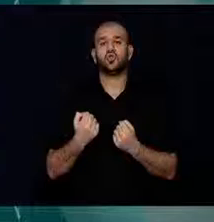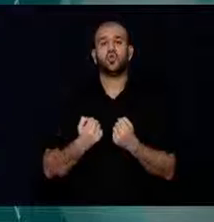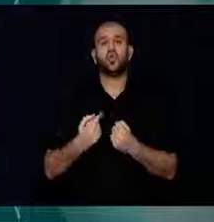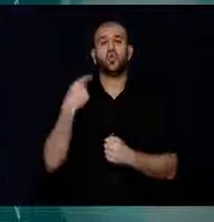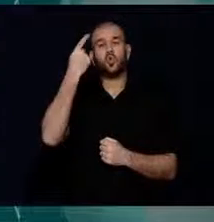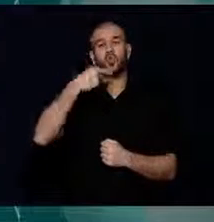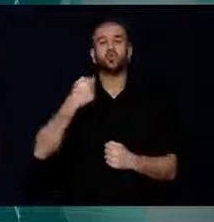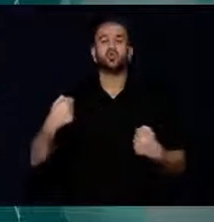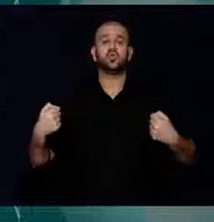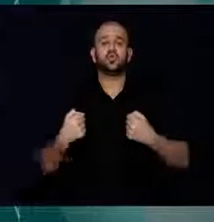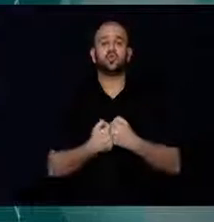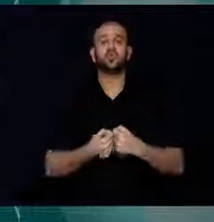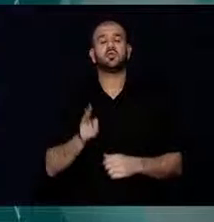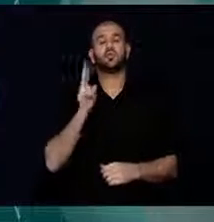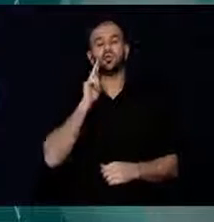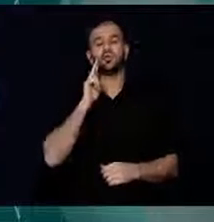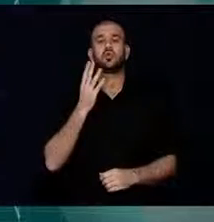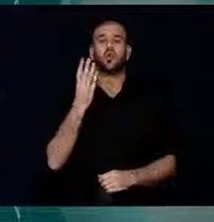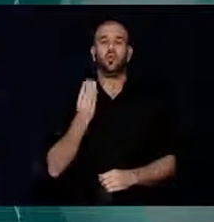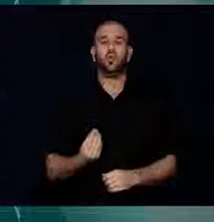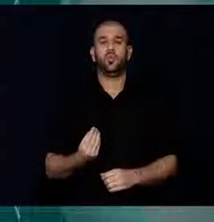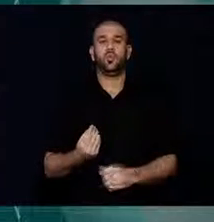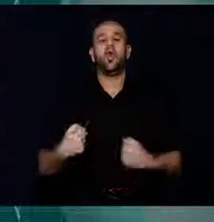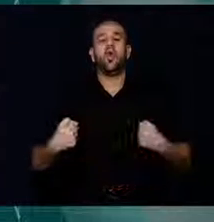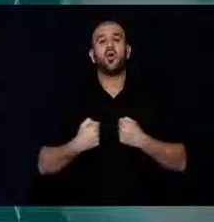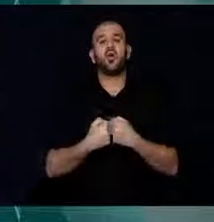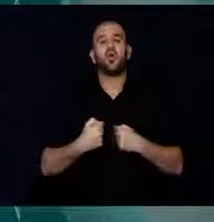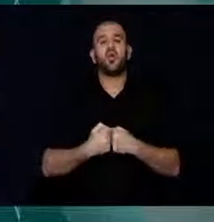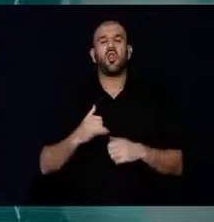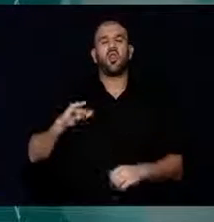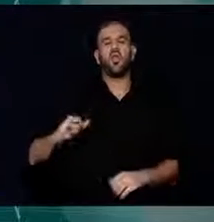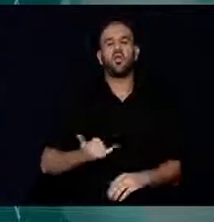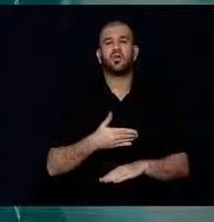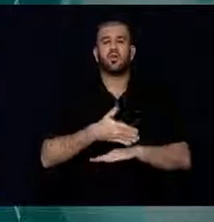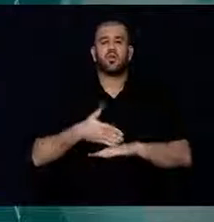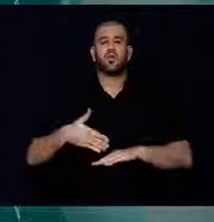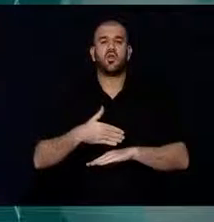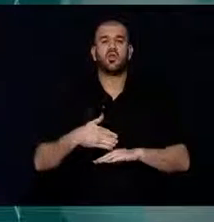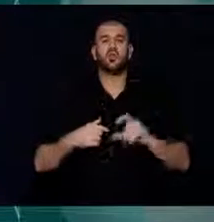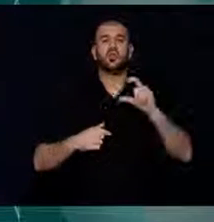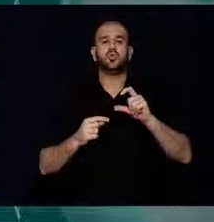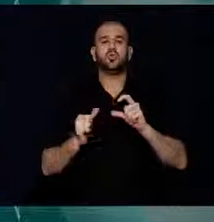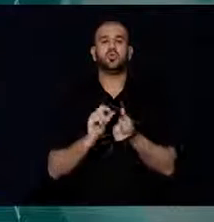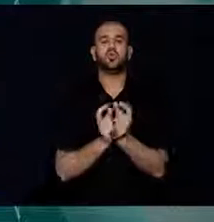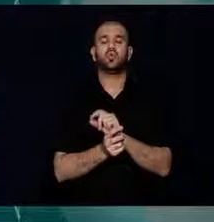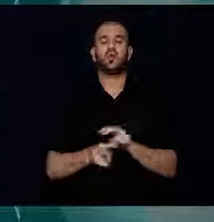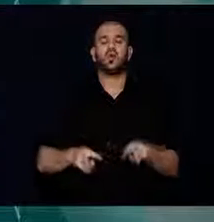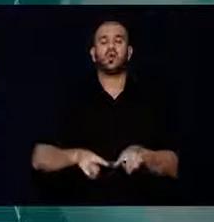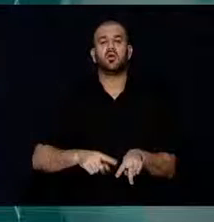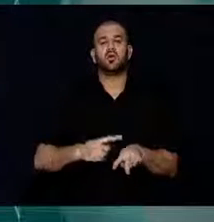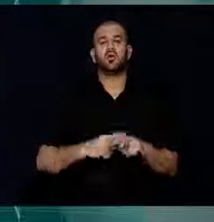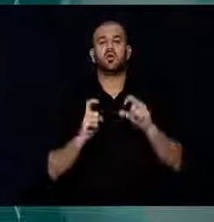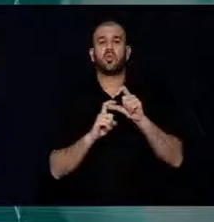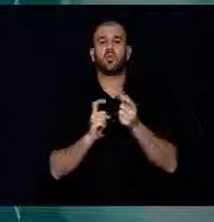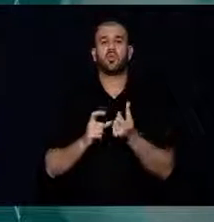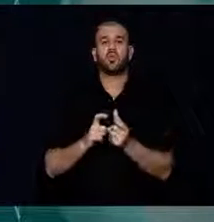çarpışması sonucu meydana geldi. Kazada ağır yaralanan Cuma Mausal